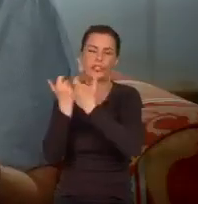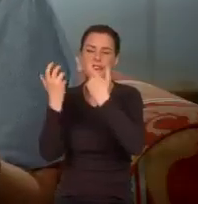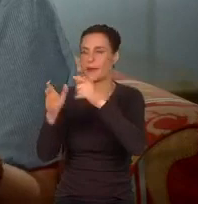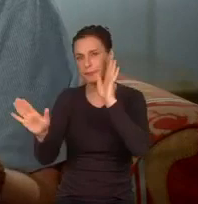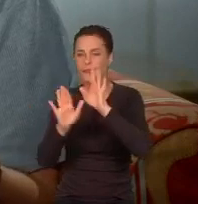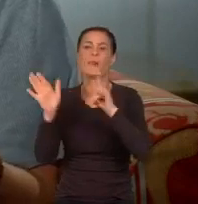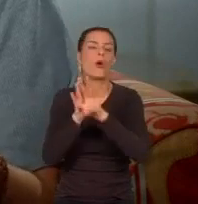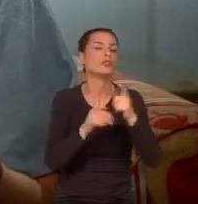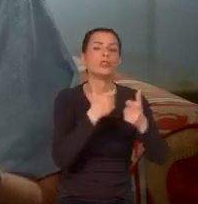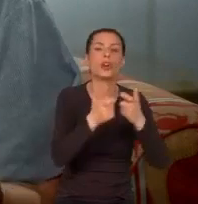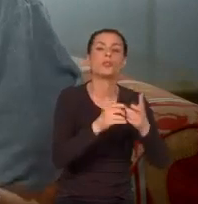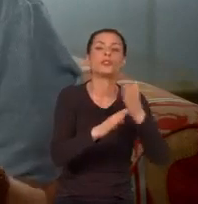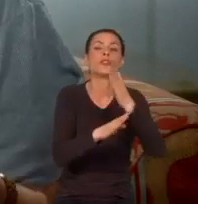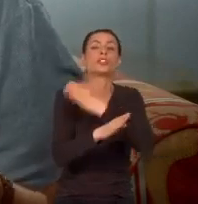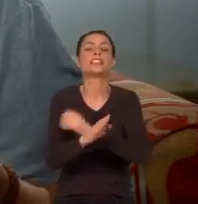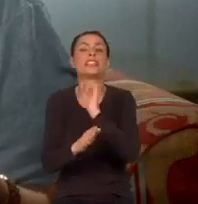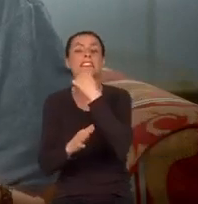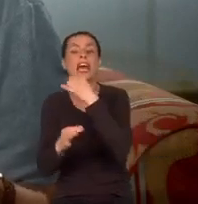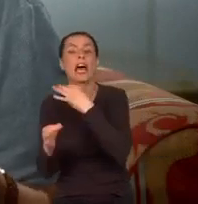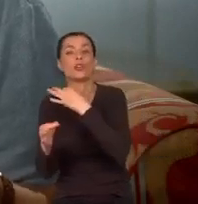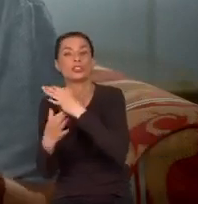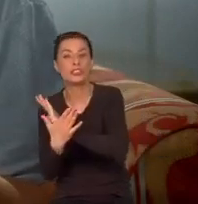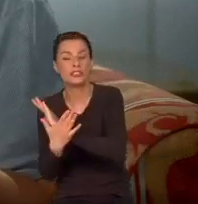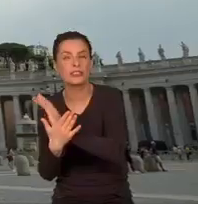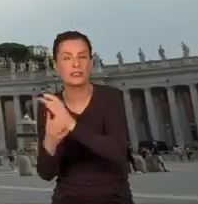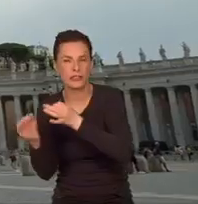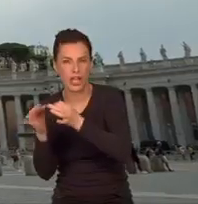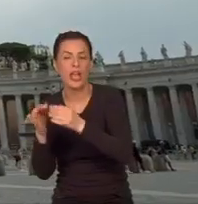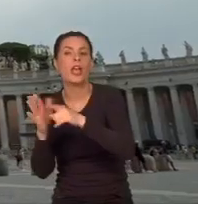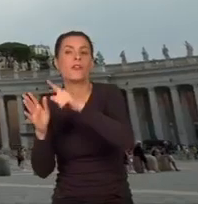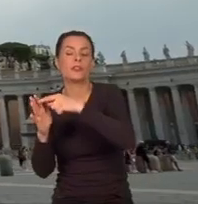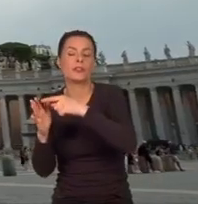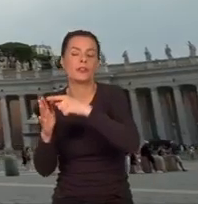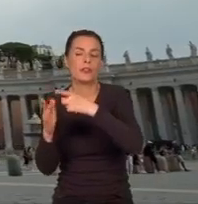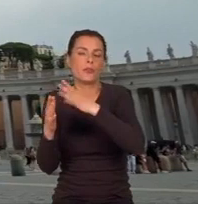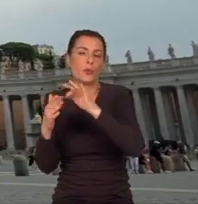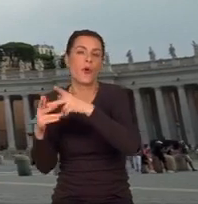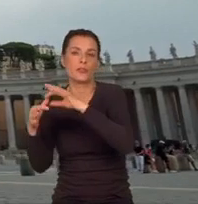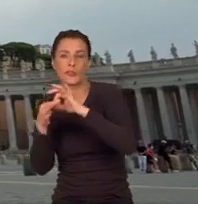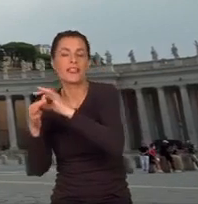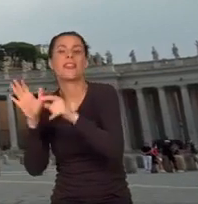Zaadaptował to, czego używali starożytni cesarze rzymscy – symbole władzy nad światem.